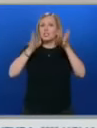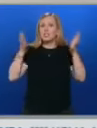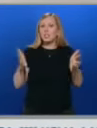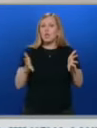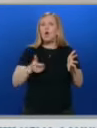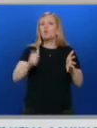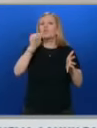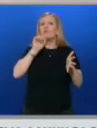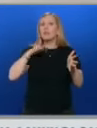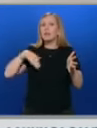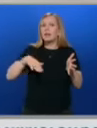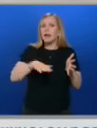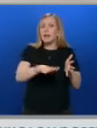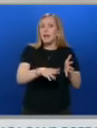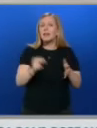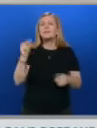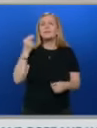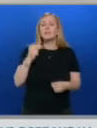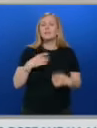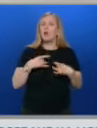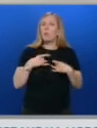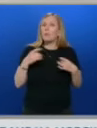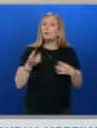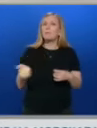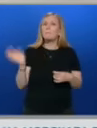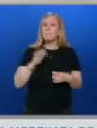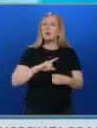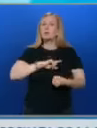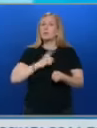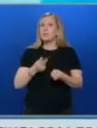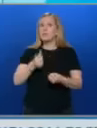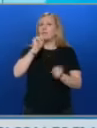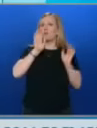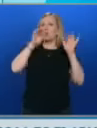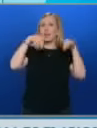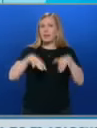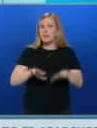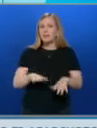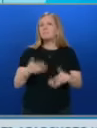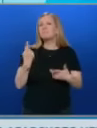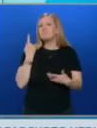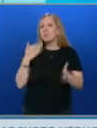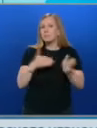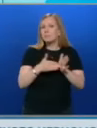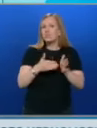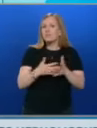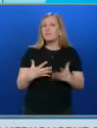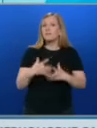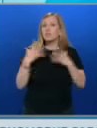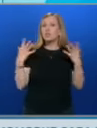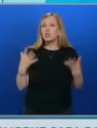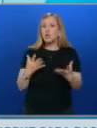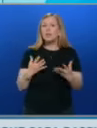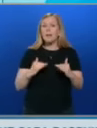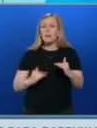канал в Чирен, има опасност отново от силни наводнения в района. Една от причините за тях се оказват и високите